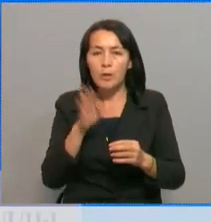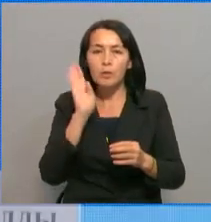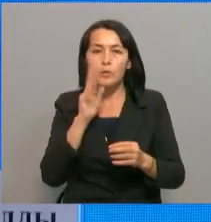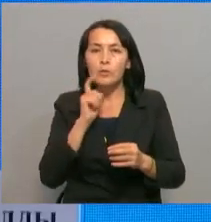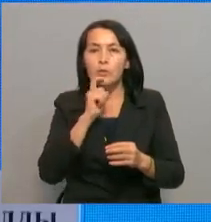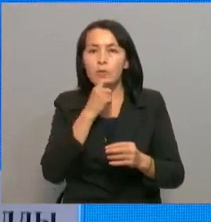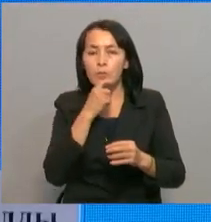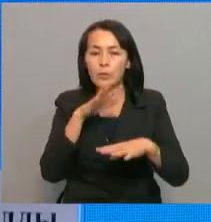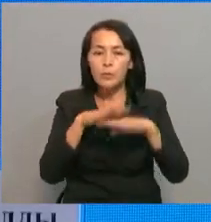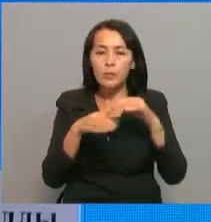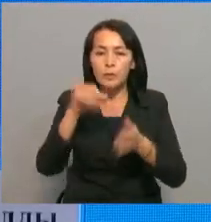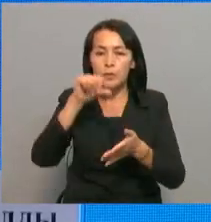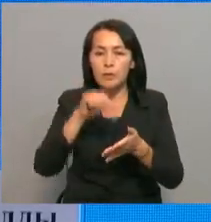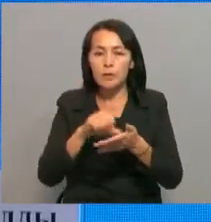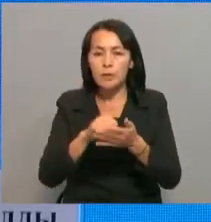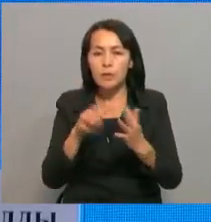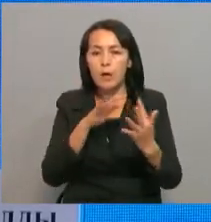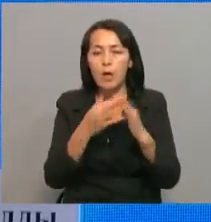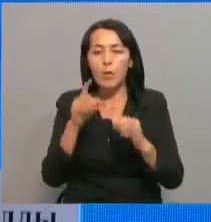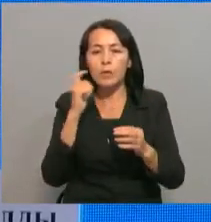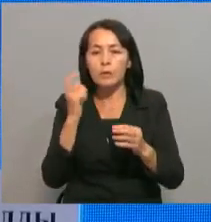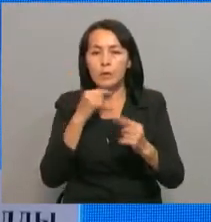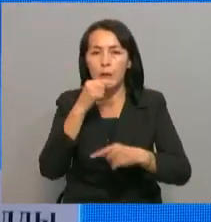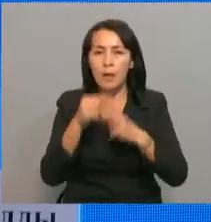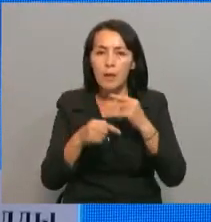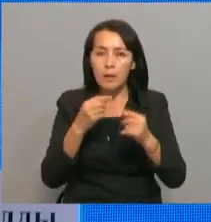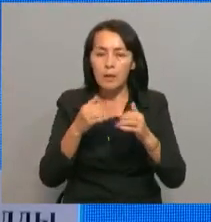технологиясын еңізу өз. Ауыдсаруашын арғырға қараптандырын.